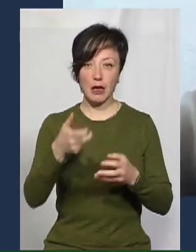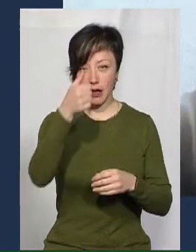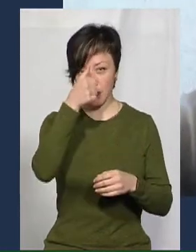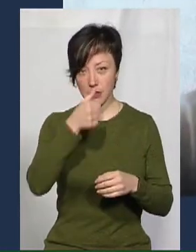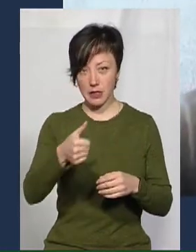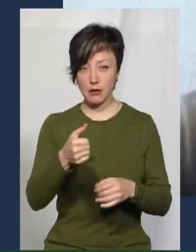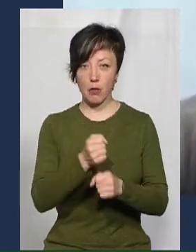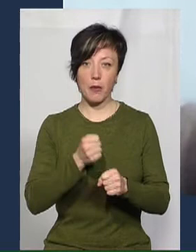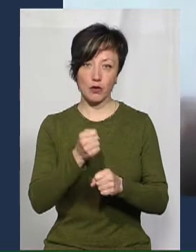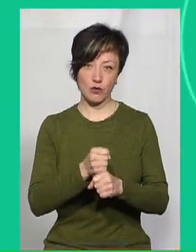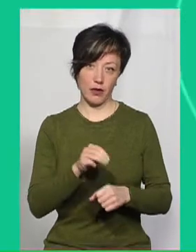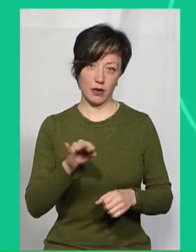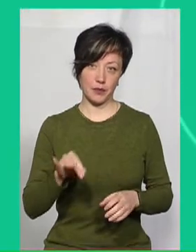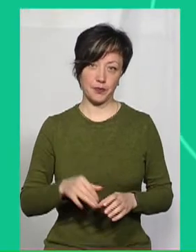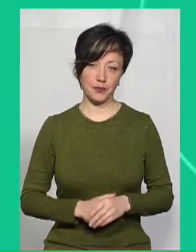пропрацювати.